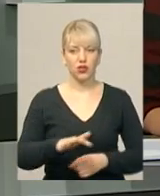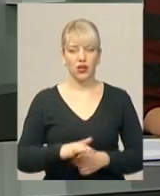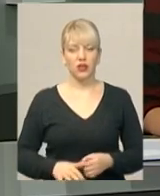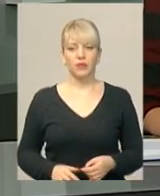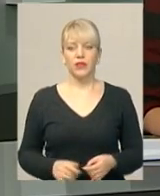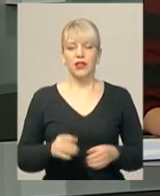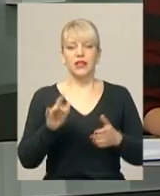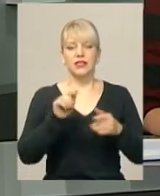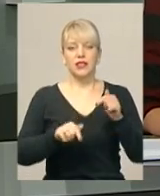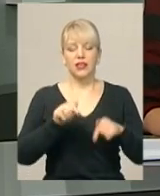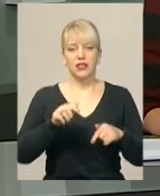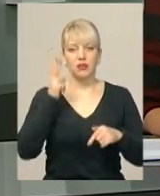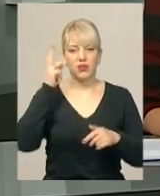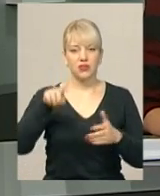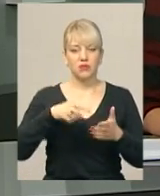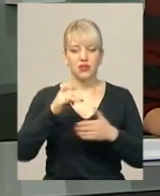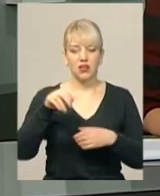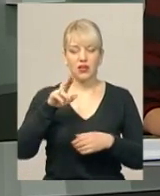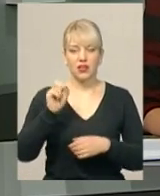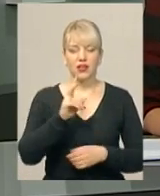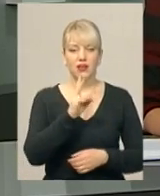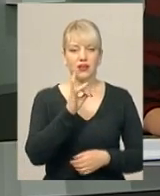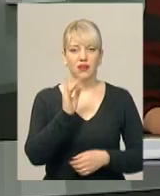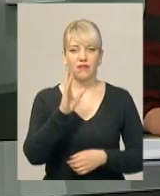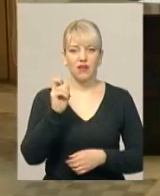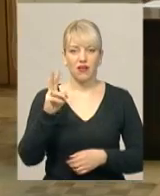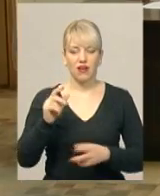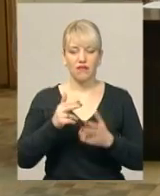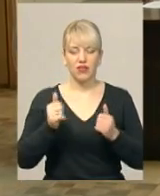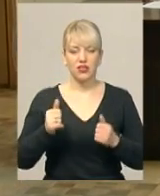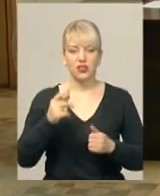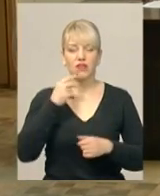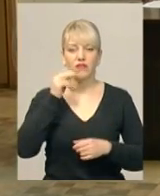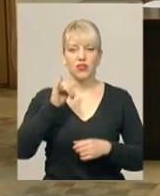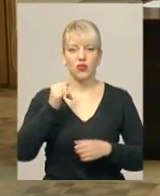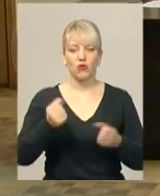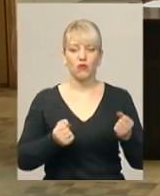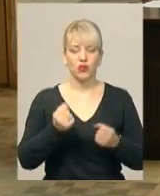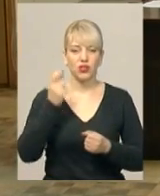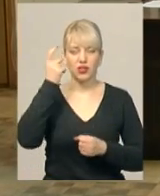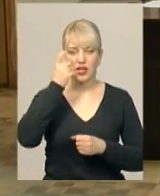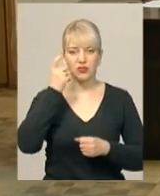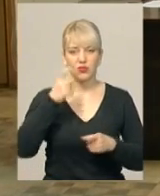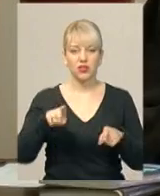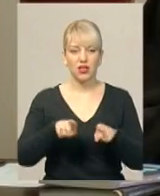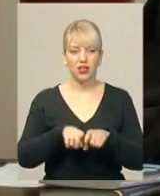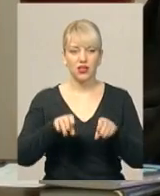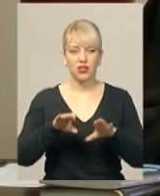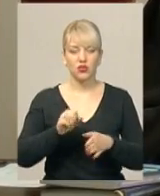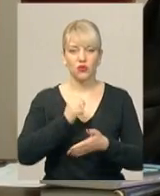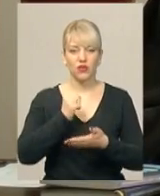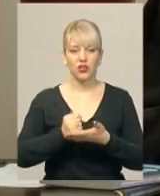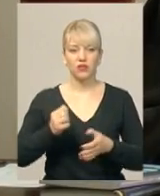Секретаря Хмельницької міської ради Михайла Кривака визнали винним у водійні у нетверезому стані. Таке рішення ухвалив сьогодні Хмельницький